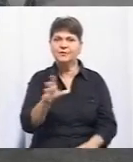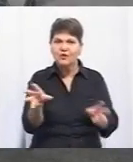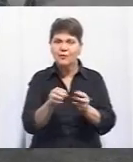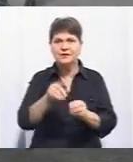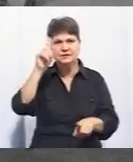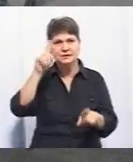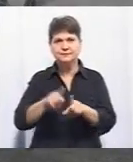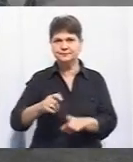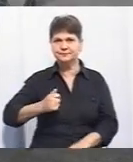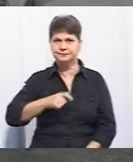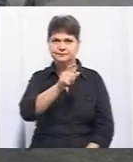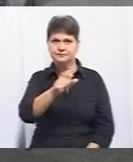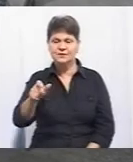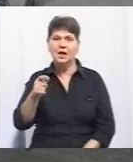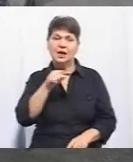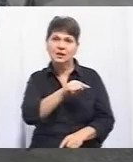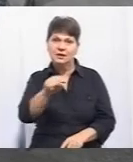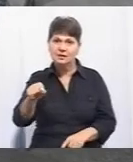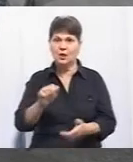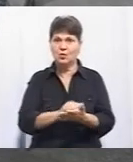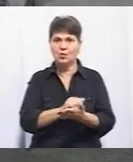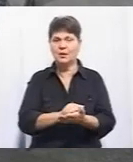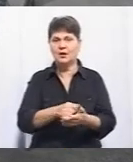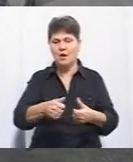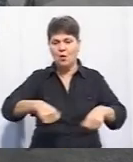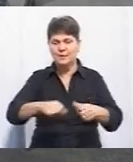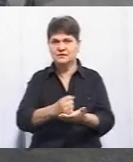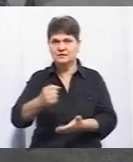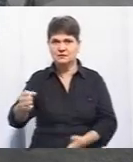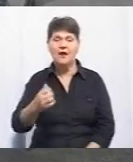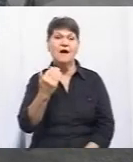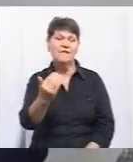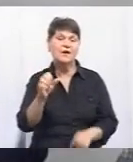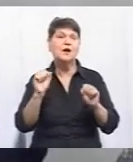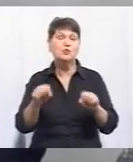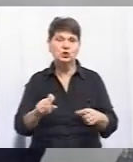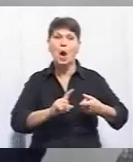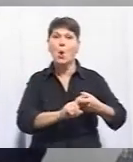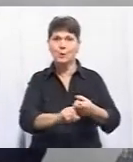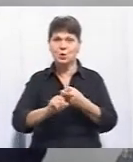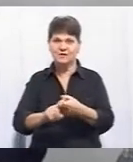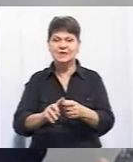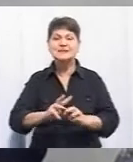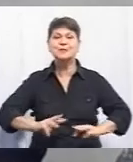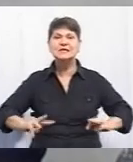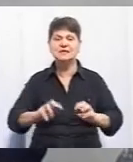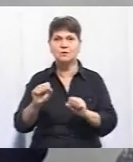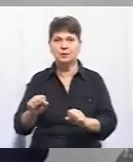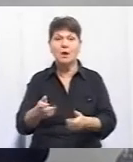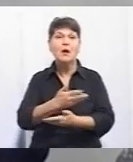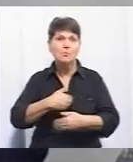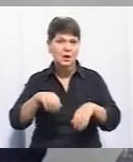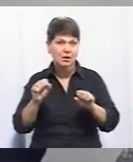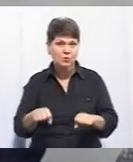також низка документів, і ці документи насилаються на комісію. Ви можете комунікувати з Міністерством оборони? Ми можемо,